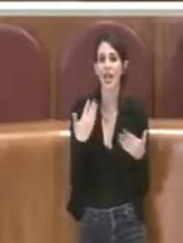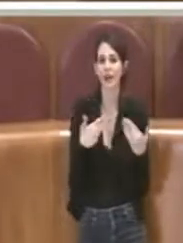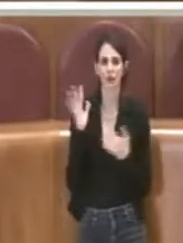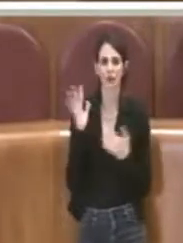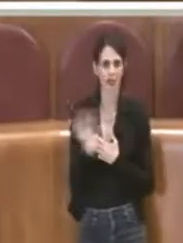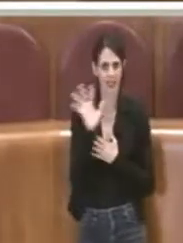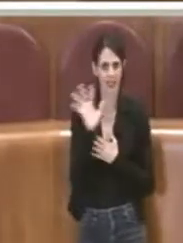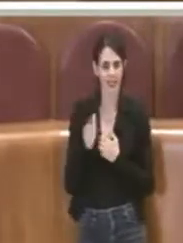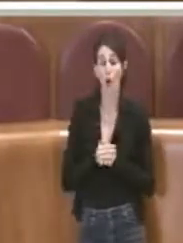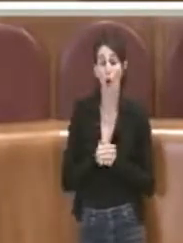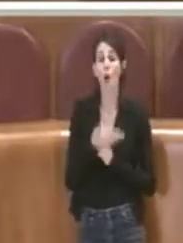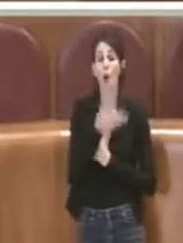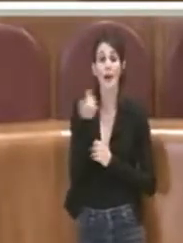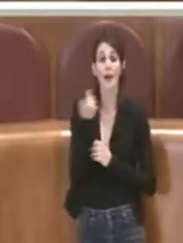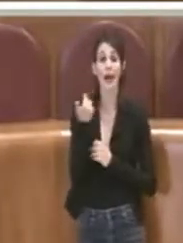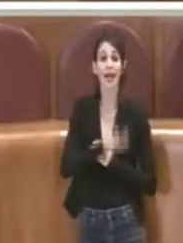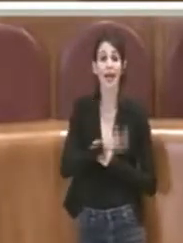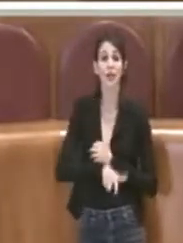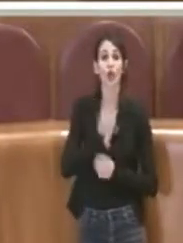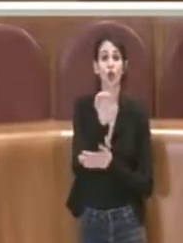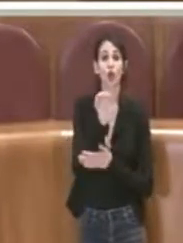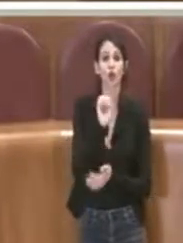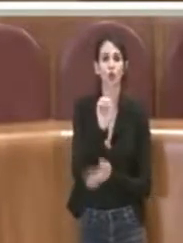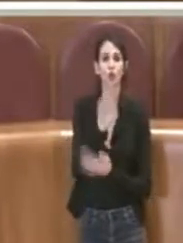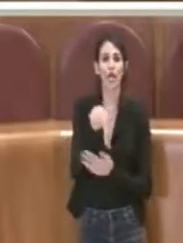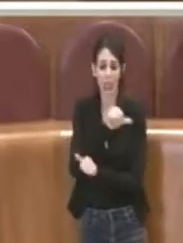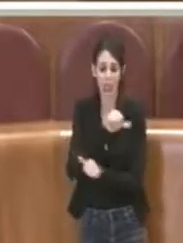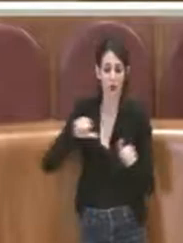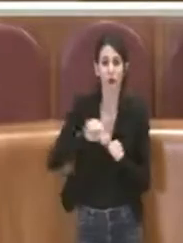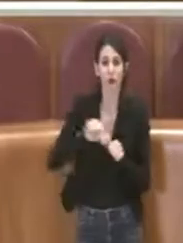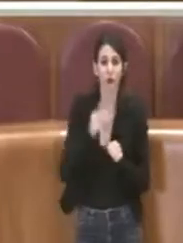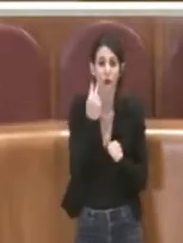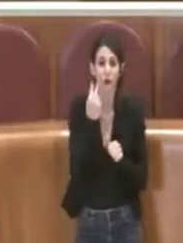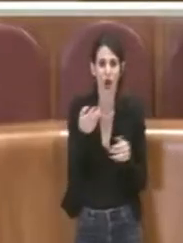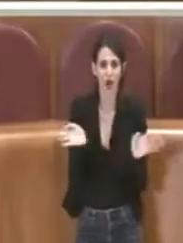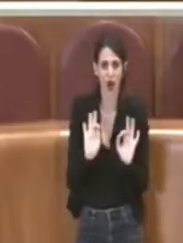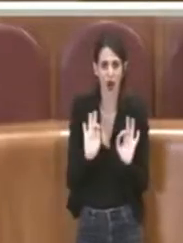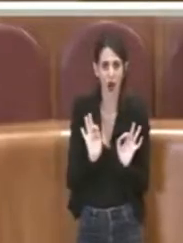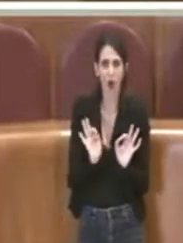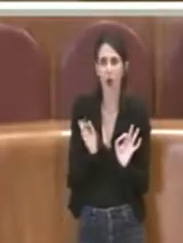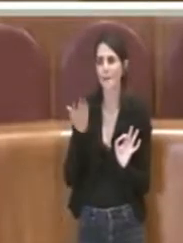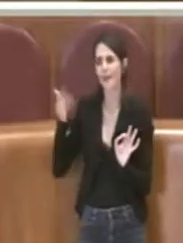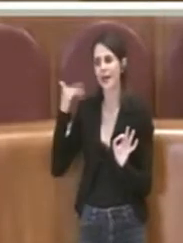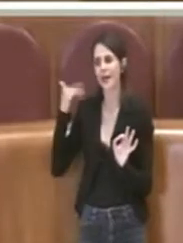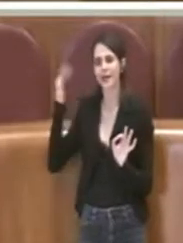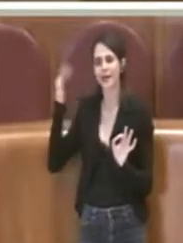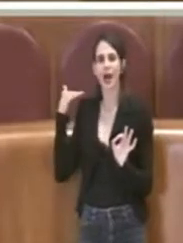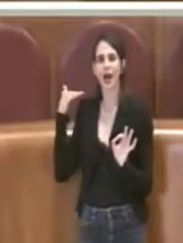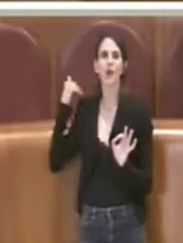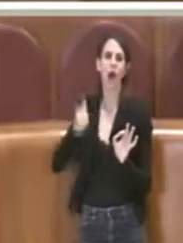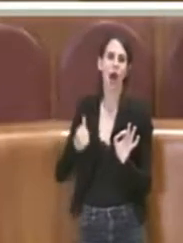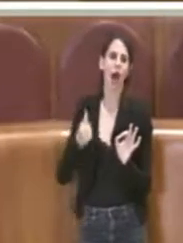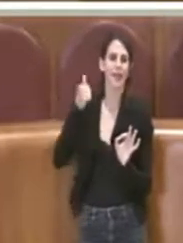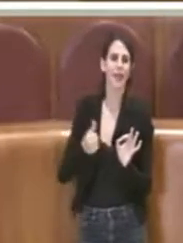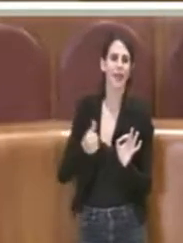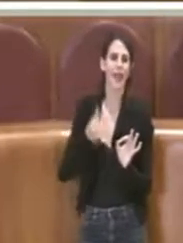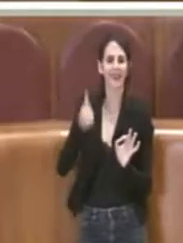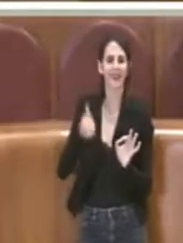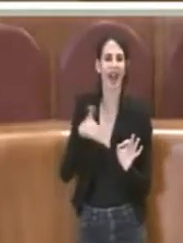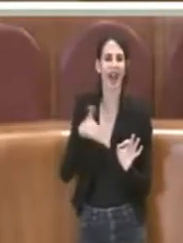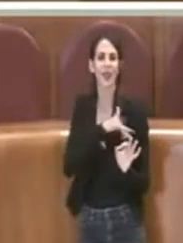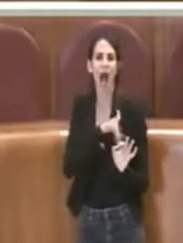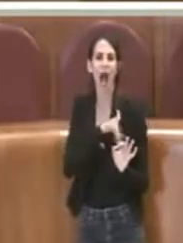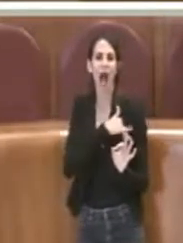mancare i docenti e non si trova immediatamente la sostituzione. In passato tutti gli anni gli alunni venivano divisi nelle altre